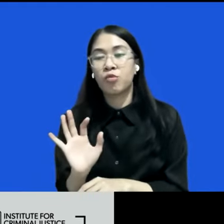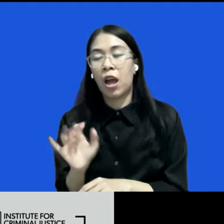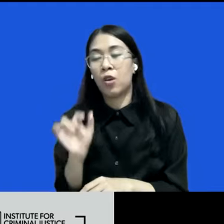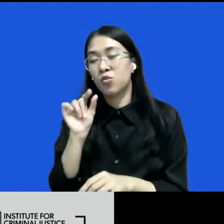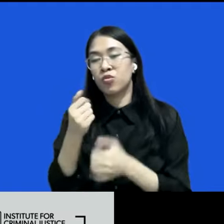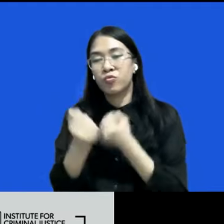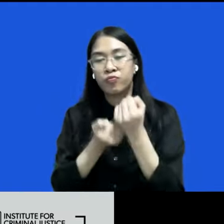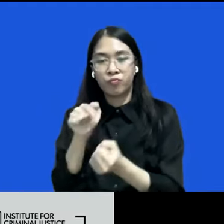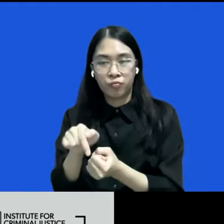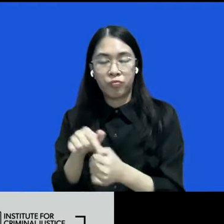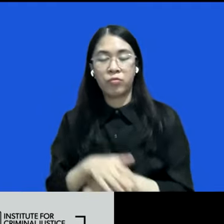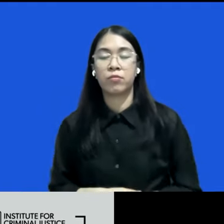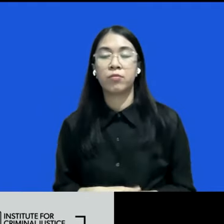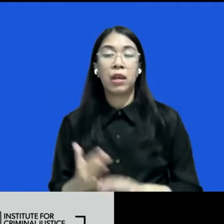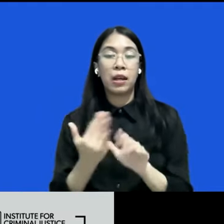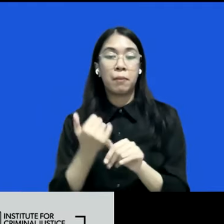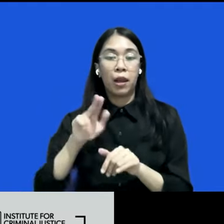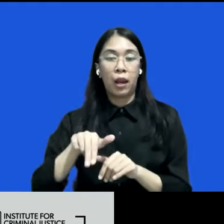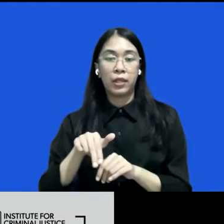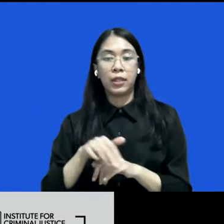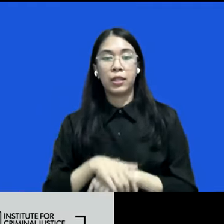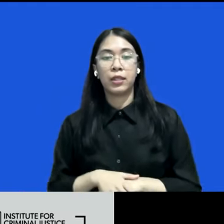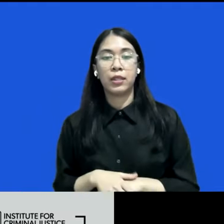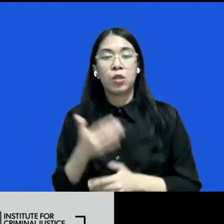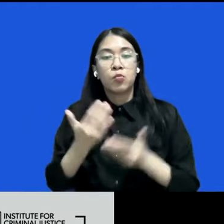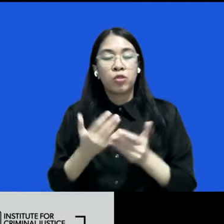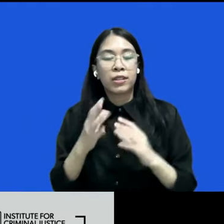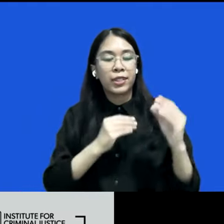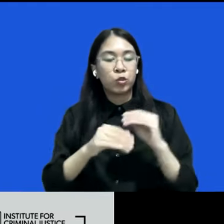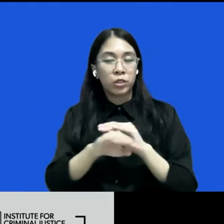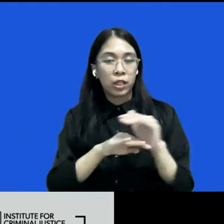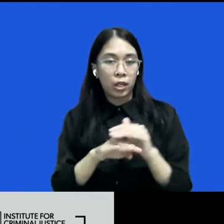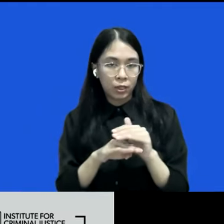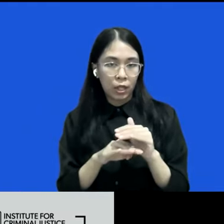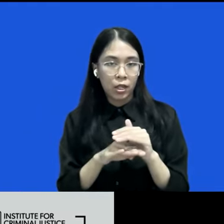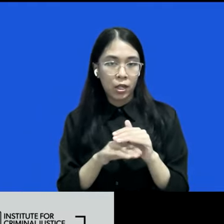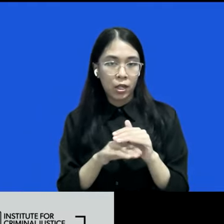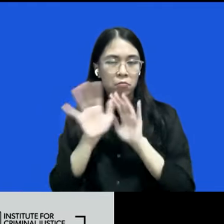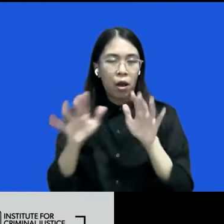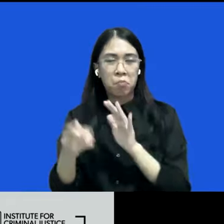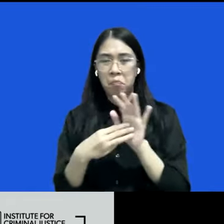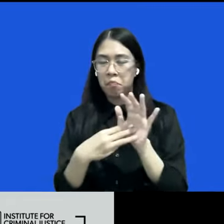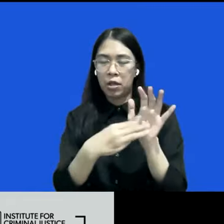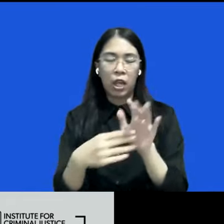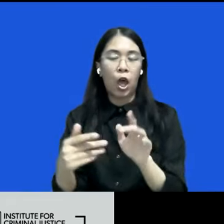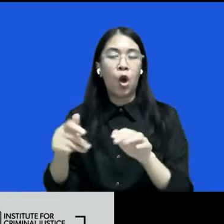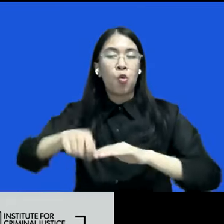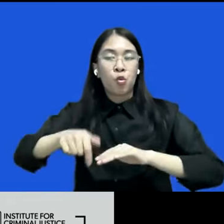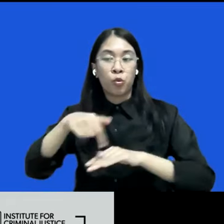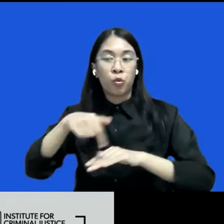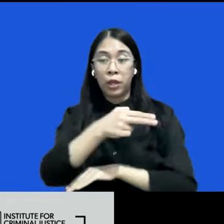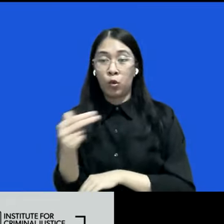tersebut nah ini yang balik lagi kan ke mungkin diskusi dasar banyak permasalahan hukum di Indonesia kita gak